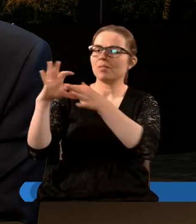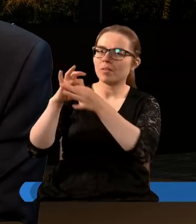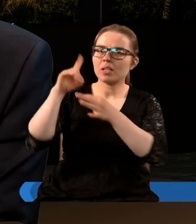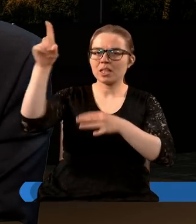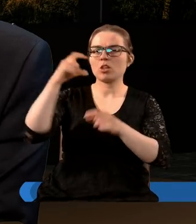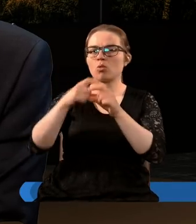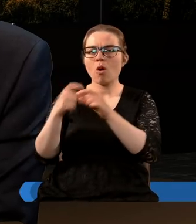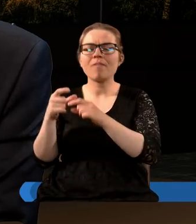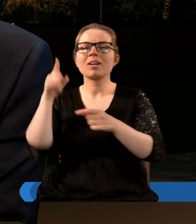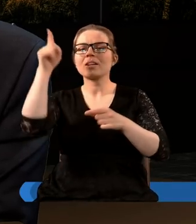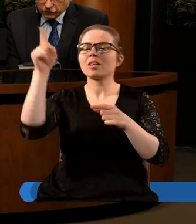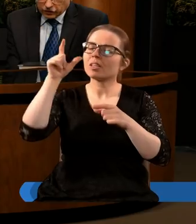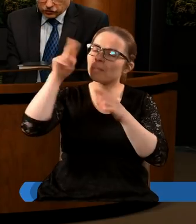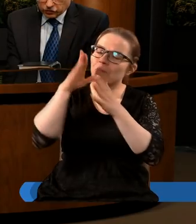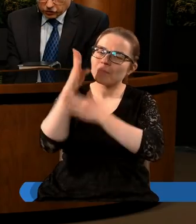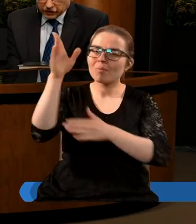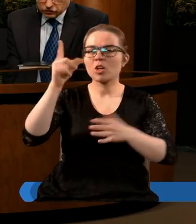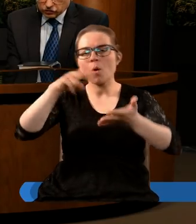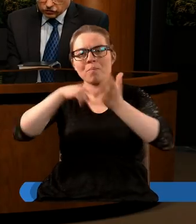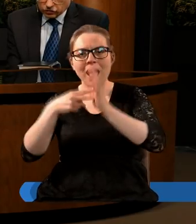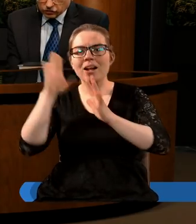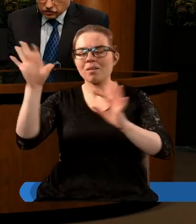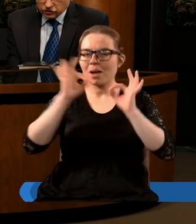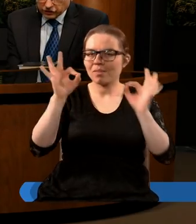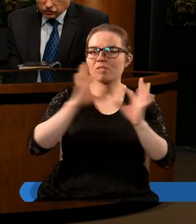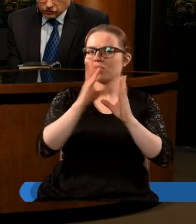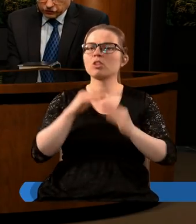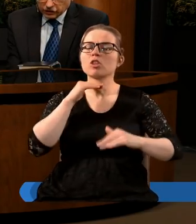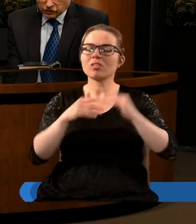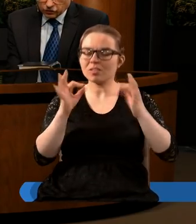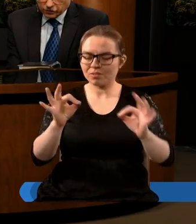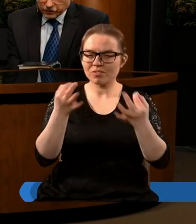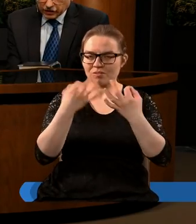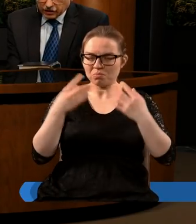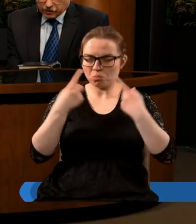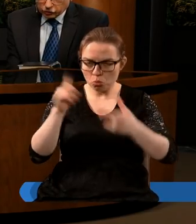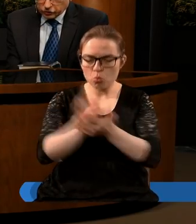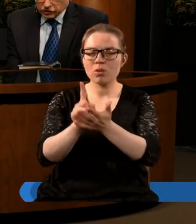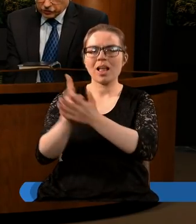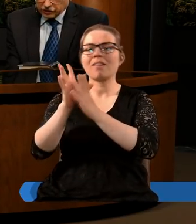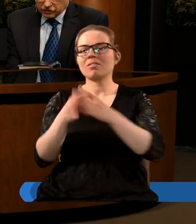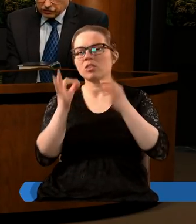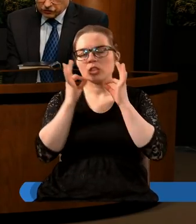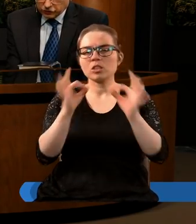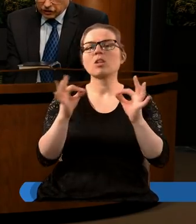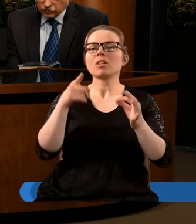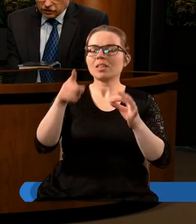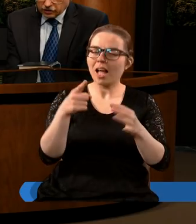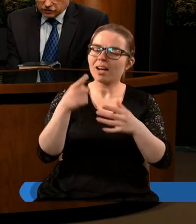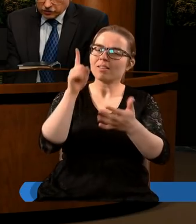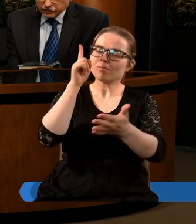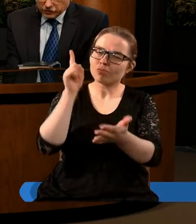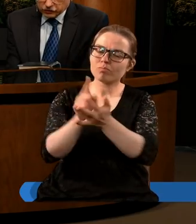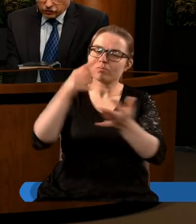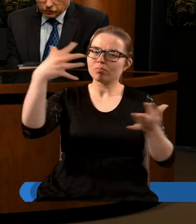święte słowo iż to co zaplanowałeś doprowadzisz do szczęśliwego finału prosimy Cię aby ten finał